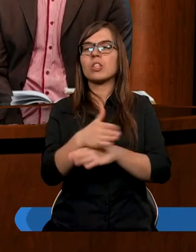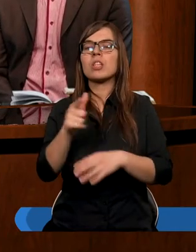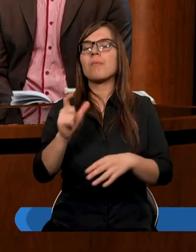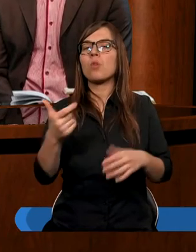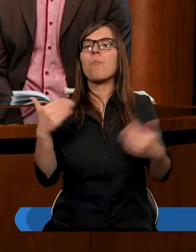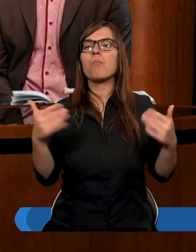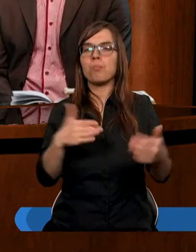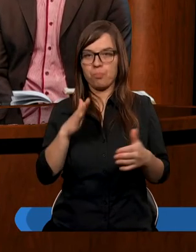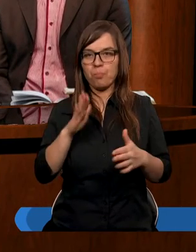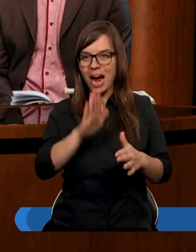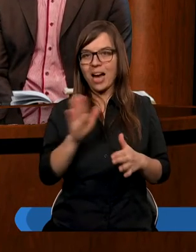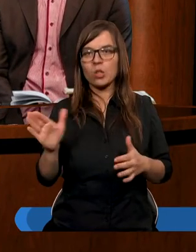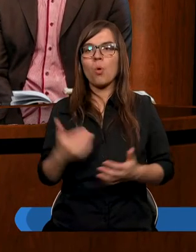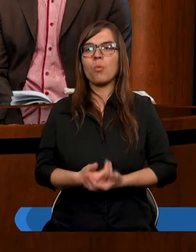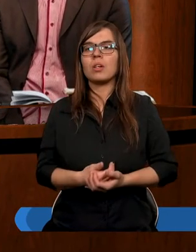tym, co posiadają.